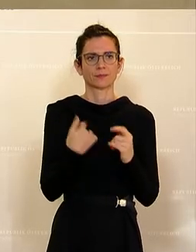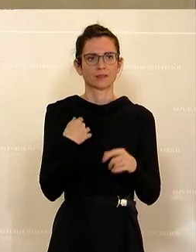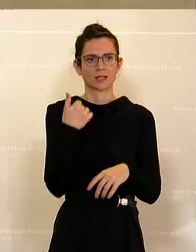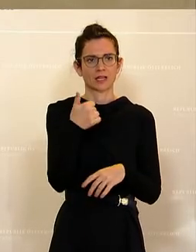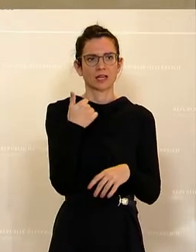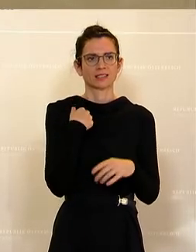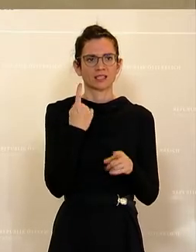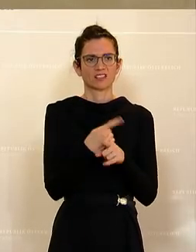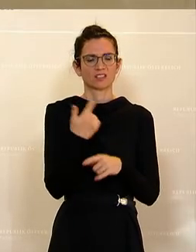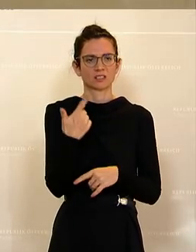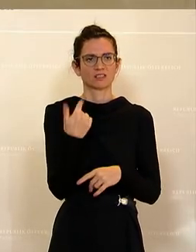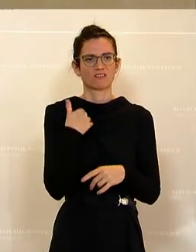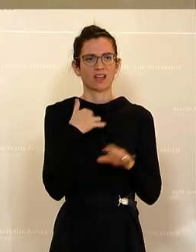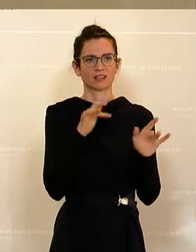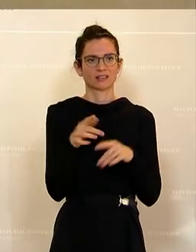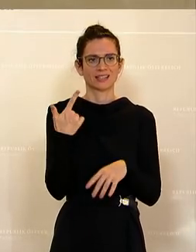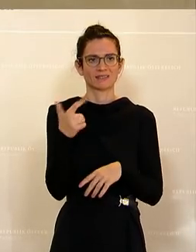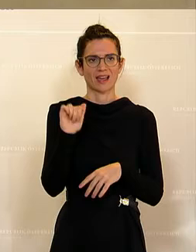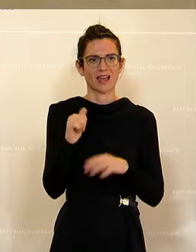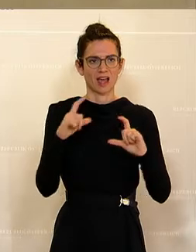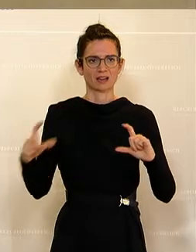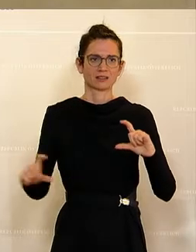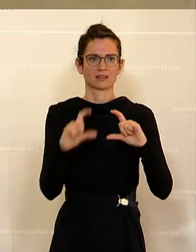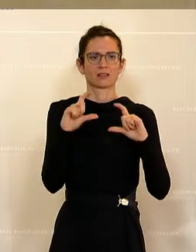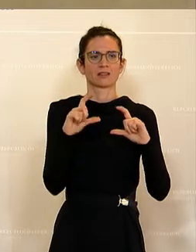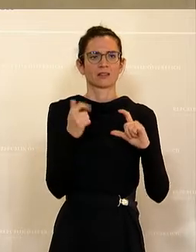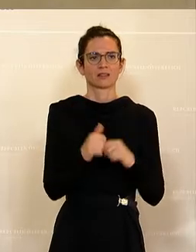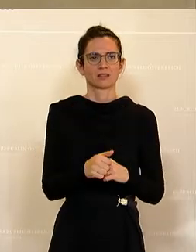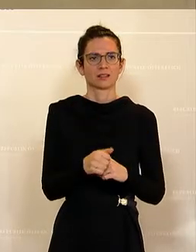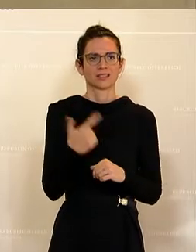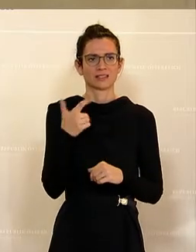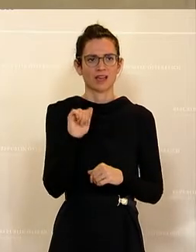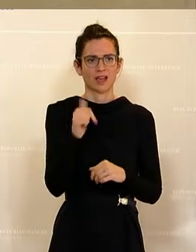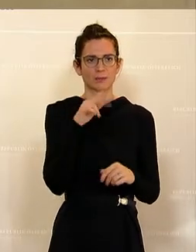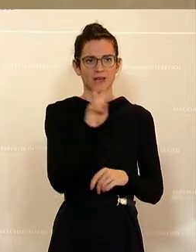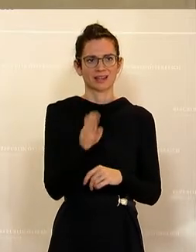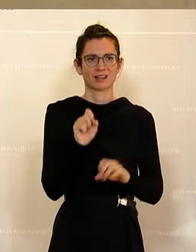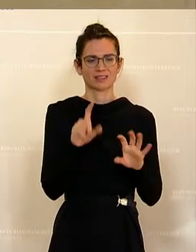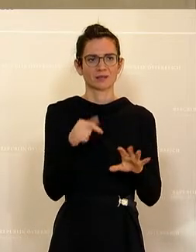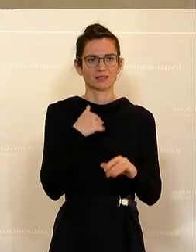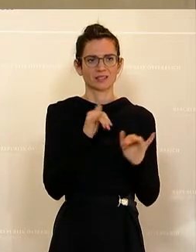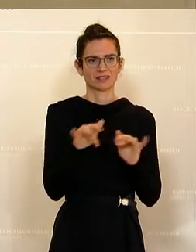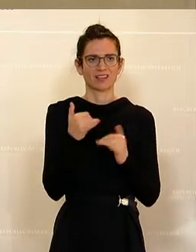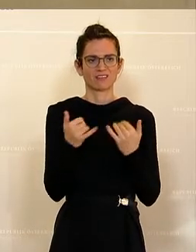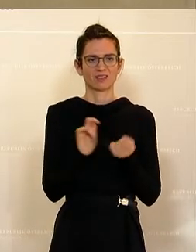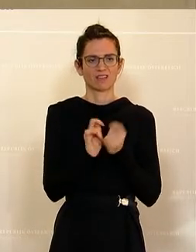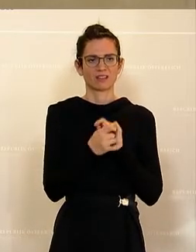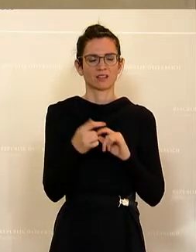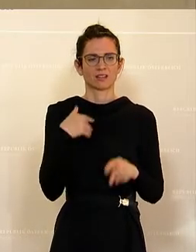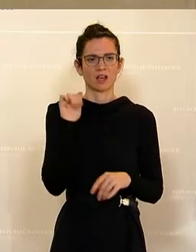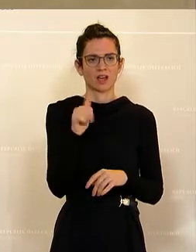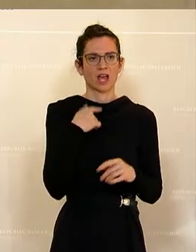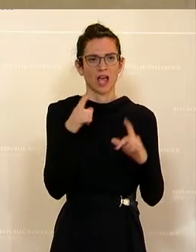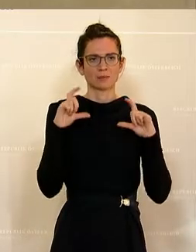1 nach Ziffer 2 wird folgende Ziffer 2a eingefügt. 2a § 17 wird wie folgt geändert. a.